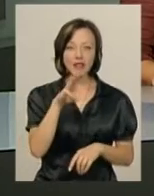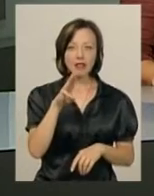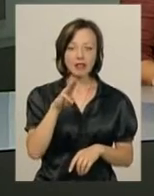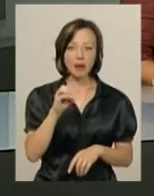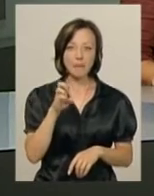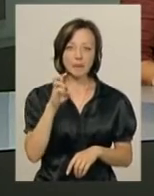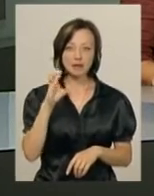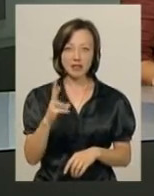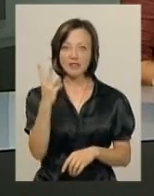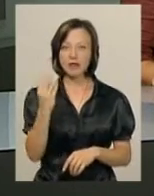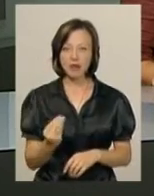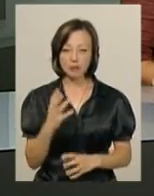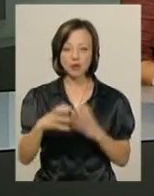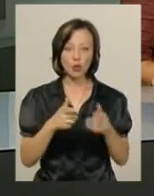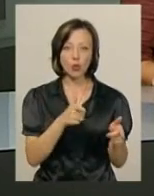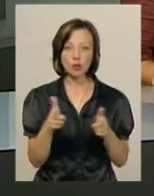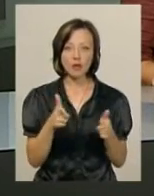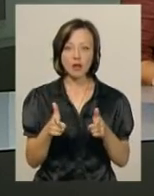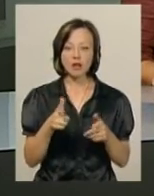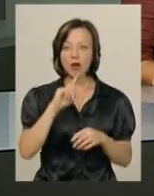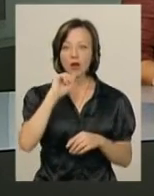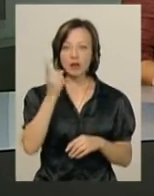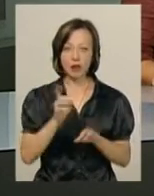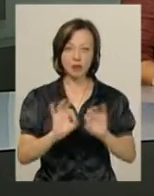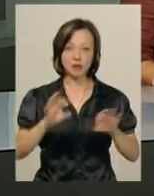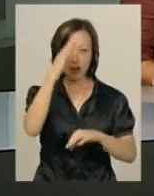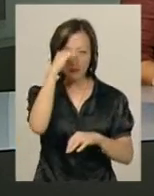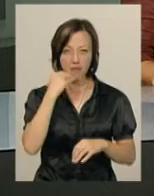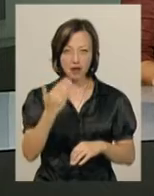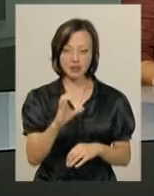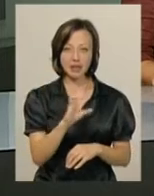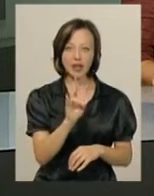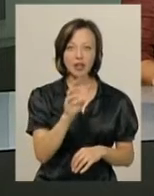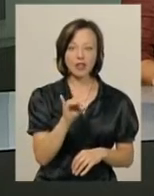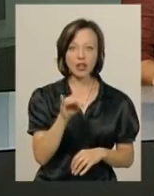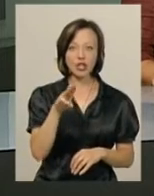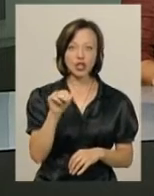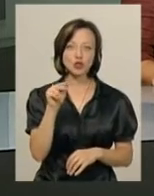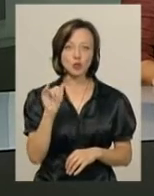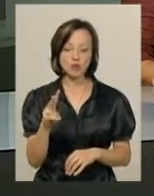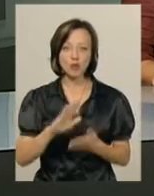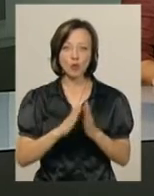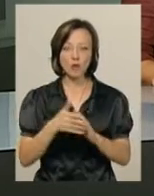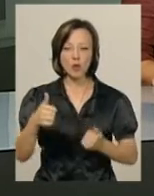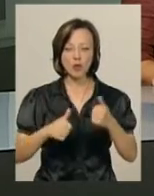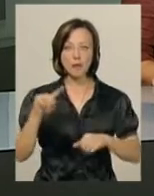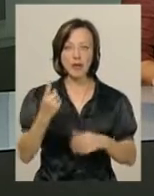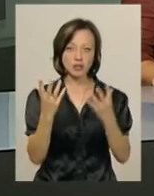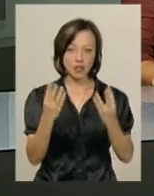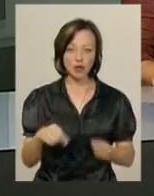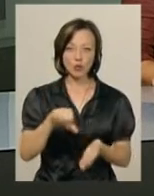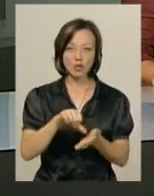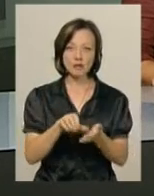міжнародного фестивалю Міла Нітіч готувалася близько року, розповідає батько співачки Сергій Нитичук. За умовами конкурсу, у перший день